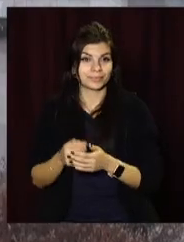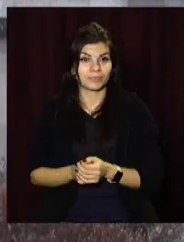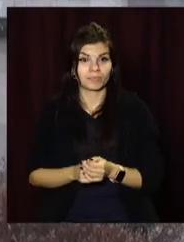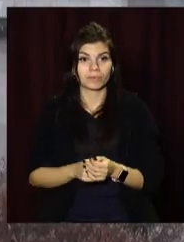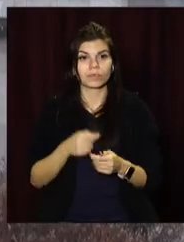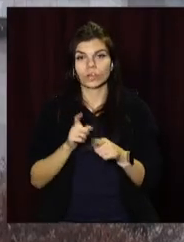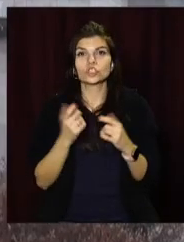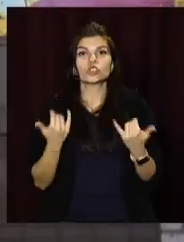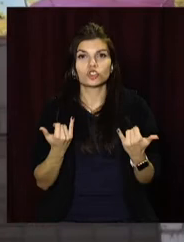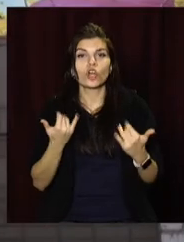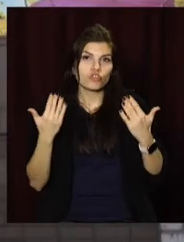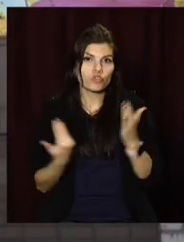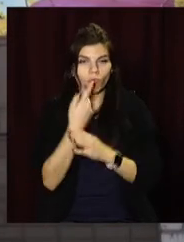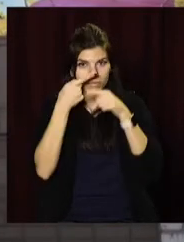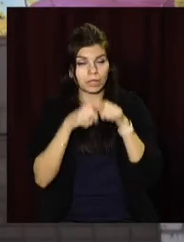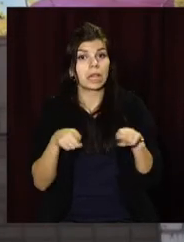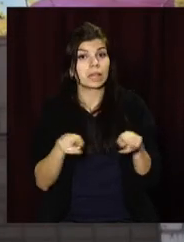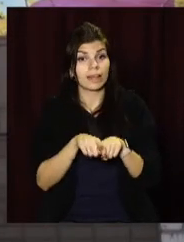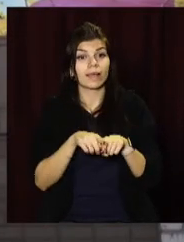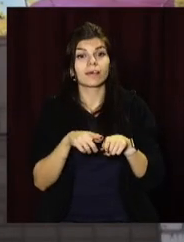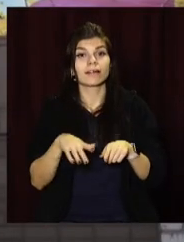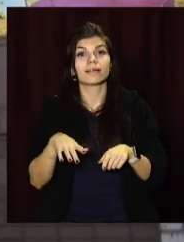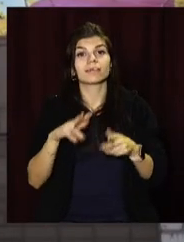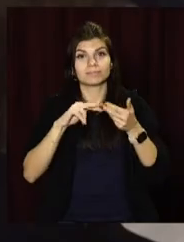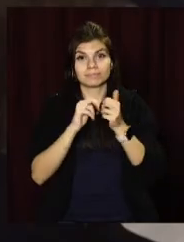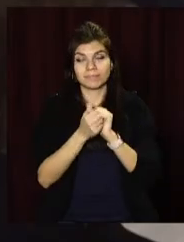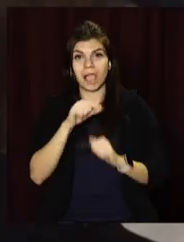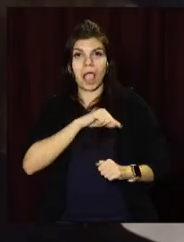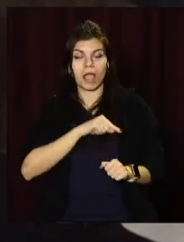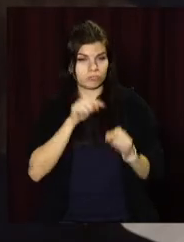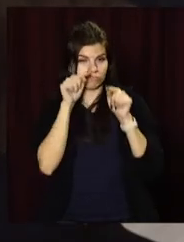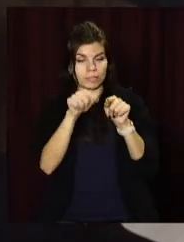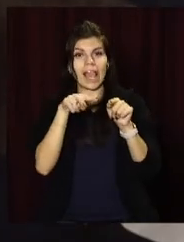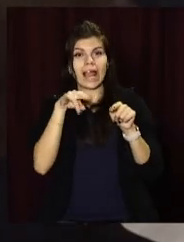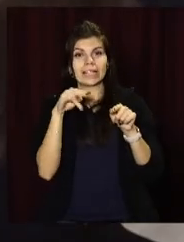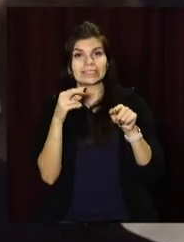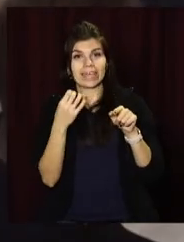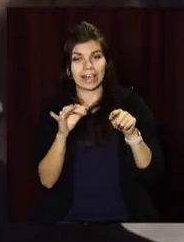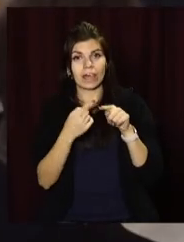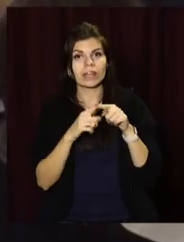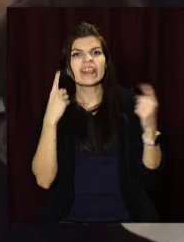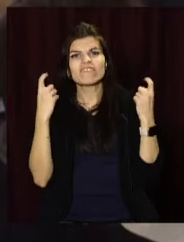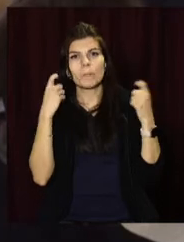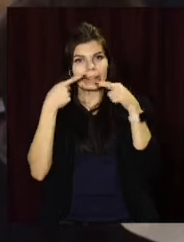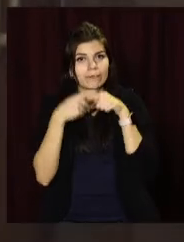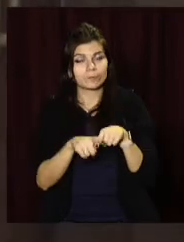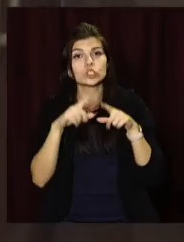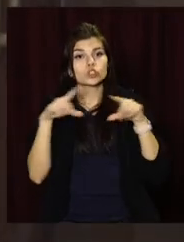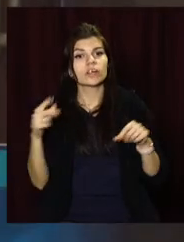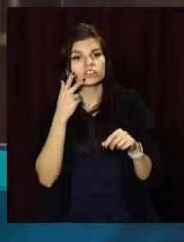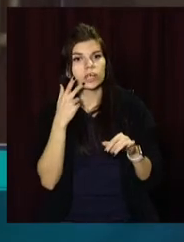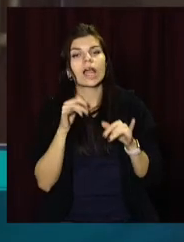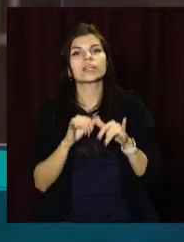Зразковий, сучасний та інноваційний. Саме так у міській раді Кам'янського характеризують ліцей інформтехнологій. Школа постійно